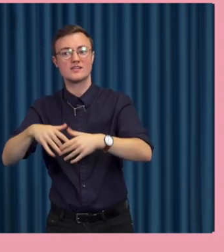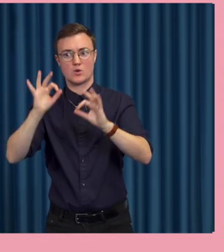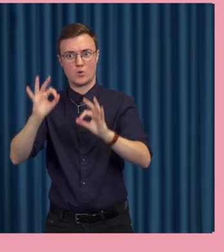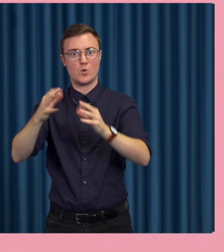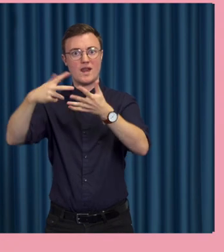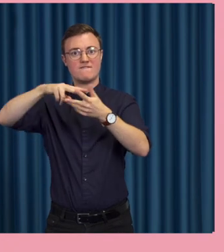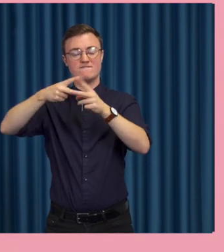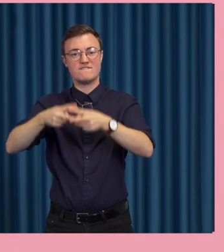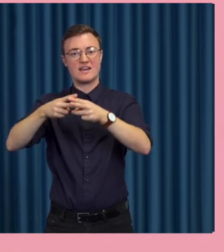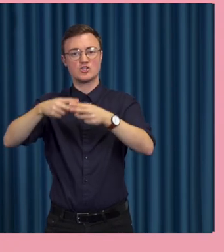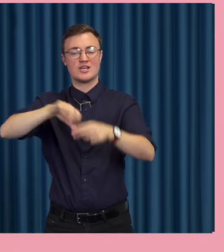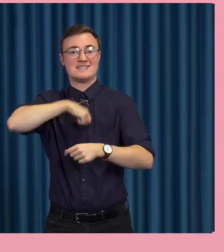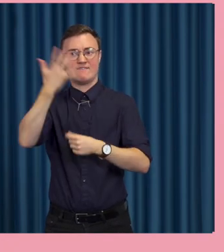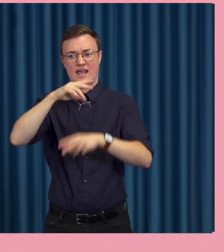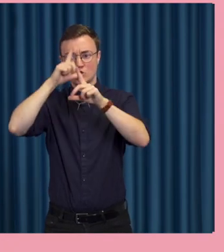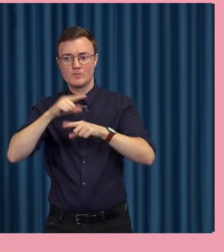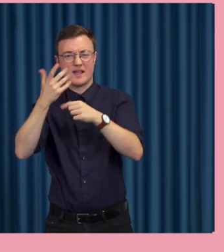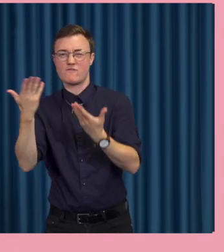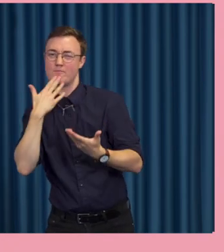är bra och dåligt, vad man vill ha och inte vill ha.